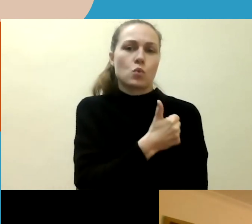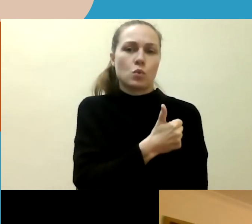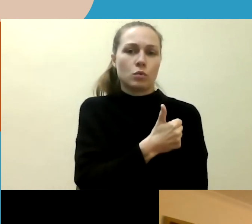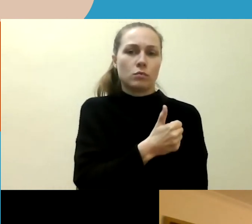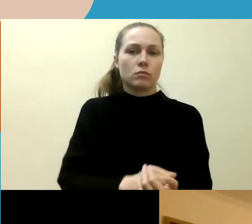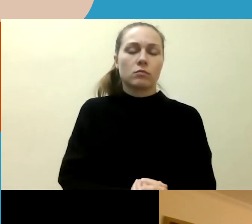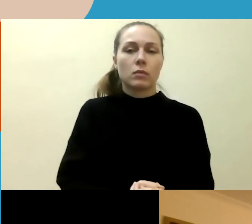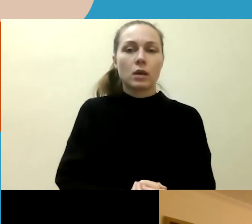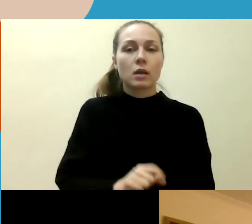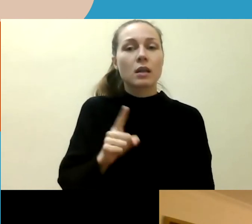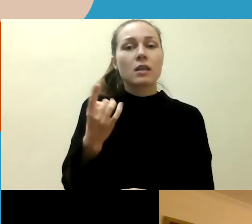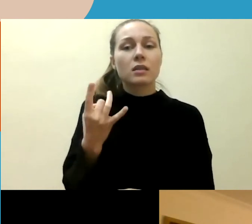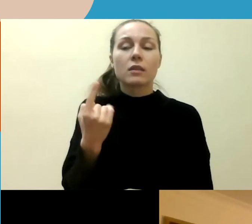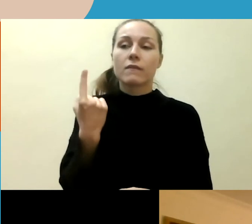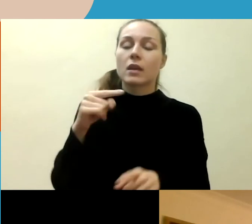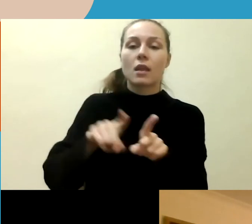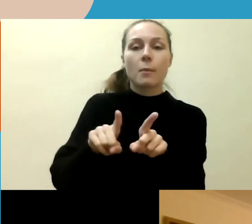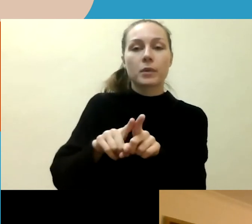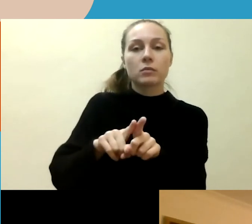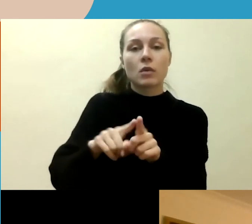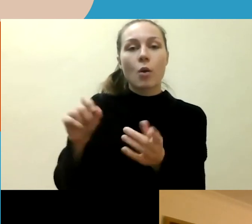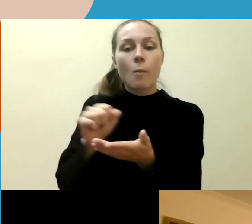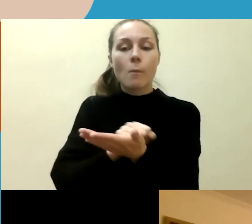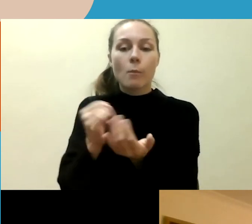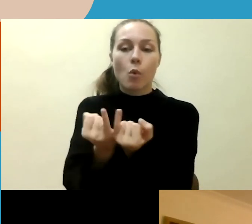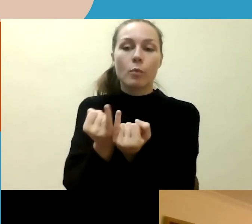o ne tik dar vieną varnelį kažkokiam papirėlį.